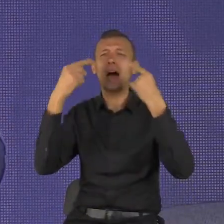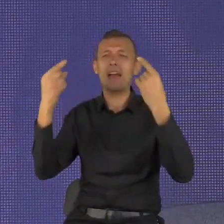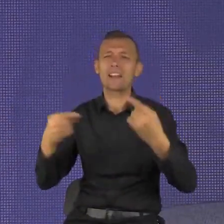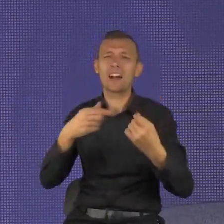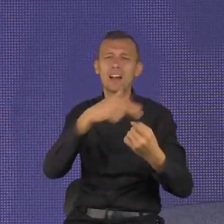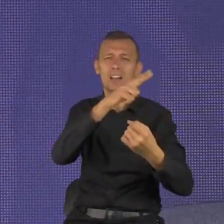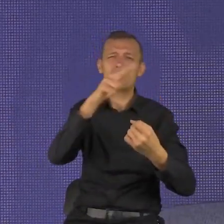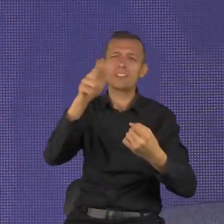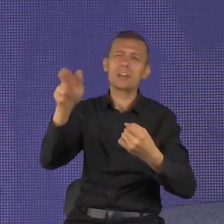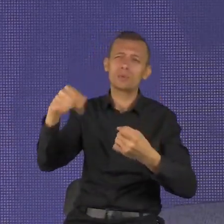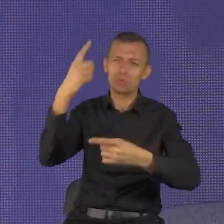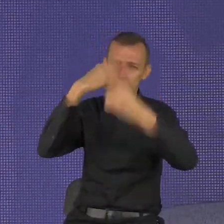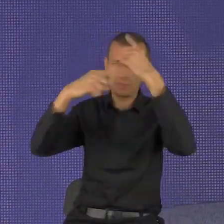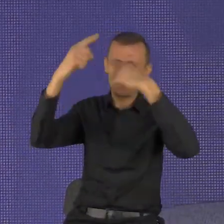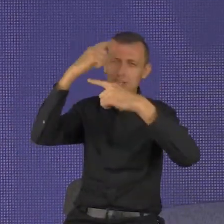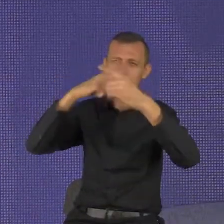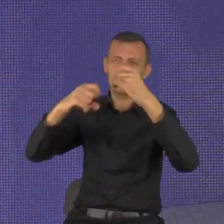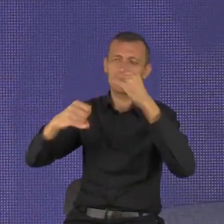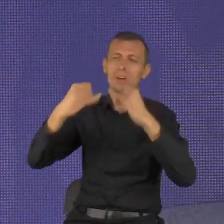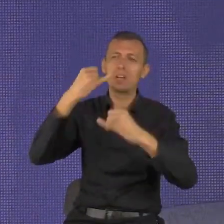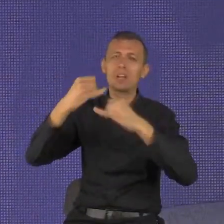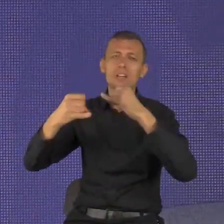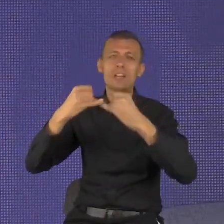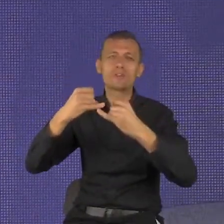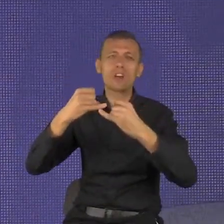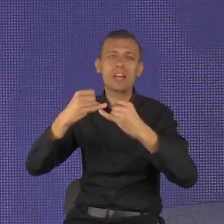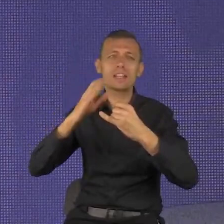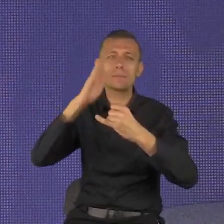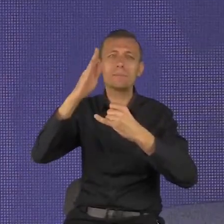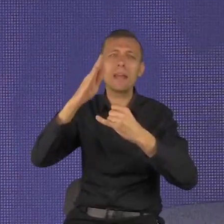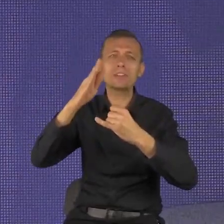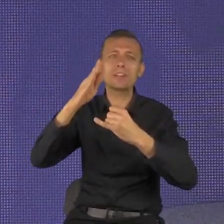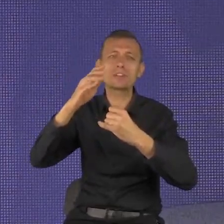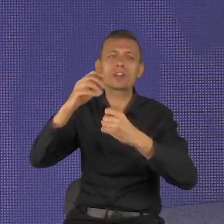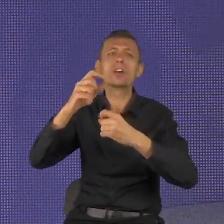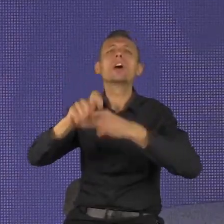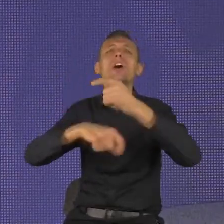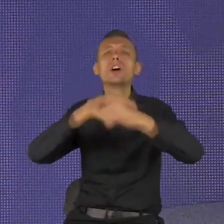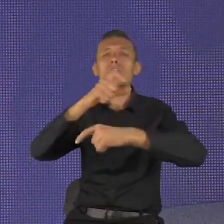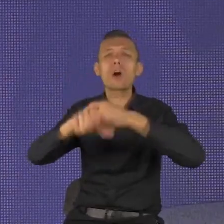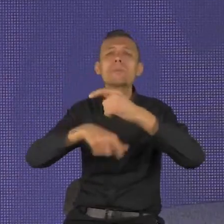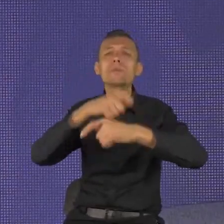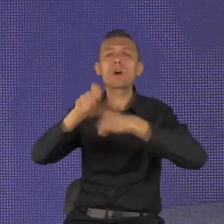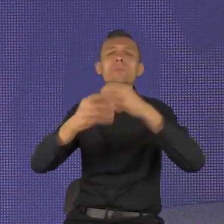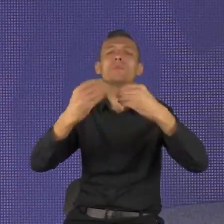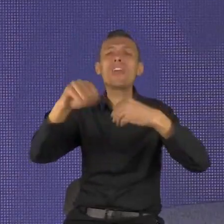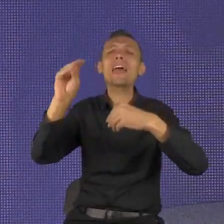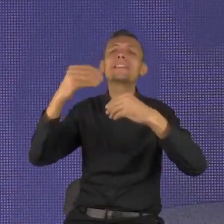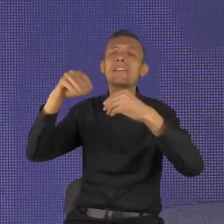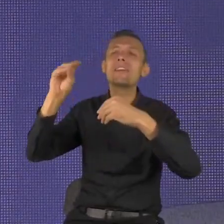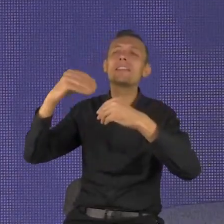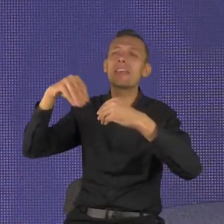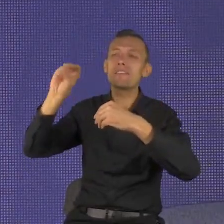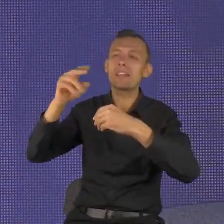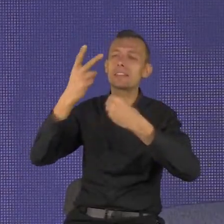Ludzie, którzy tak myślą, szukają aprobaty, by udowodnić swoją wartość przez pracę.